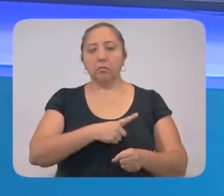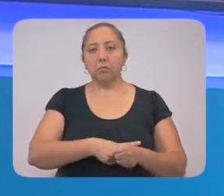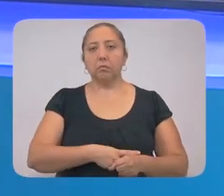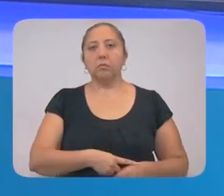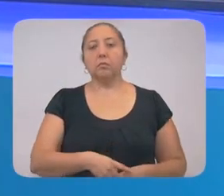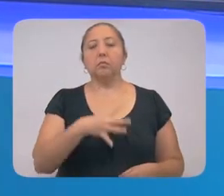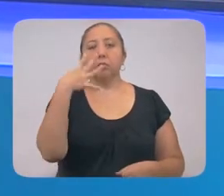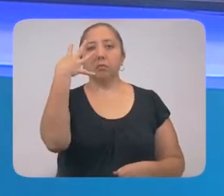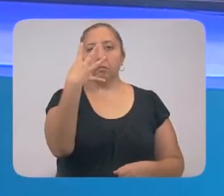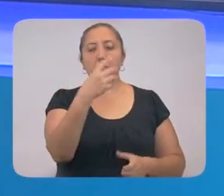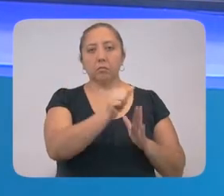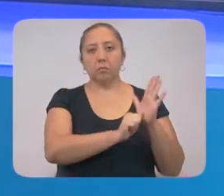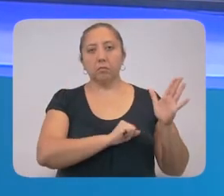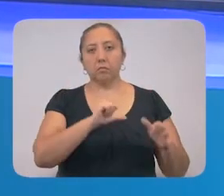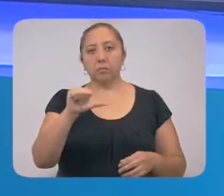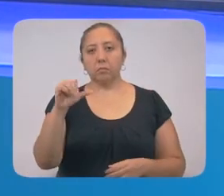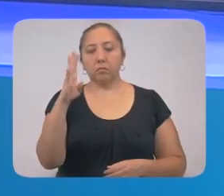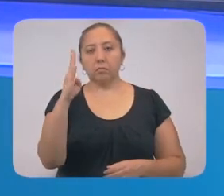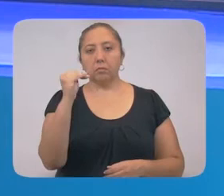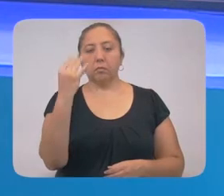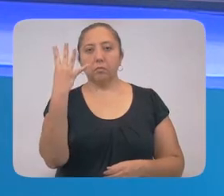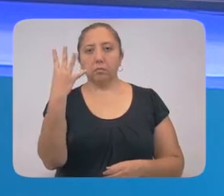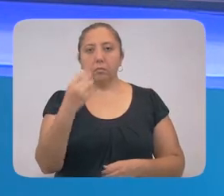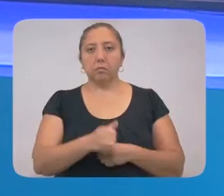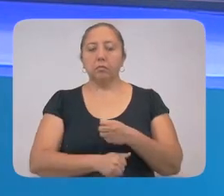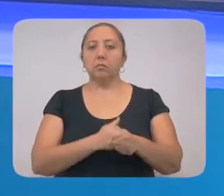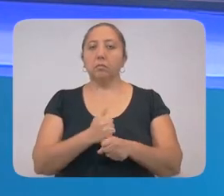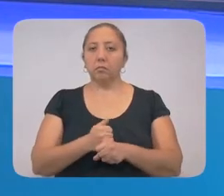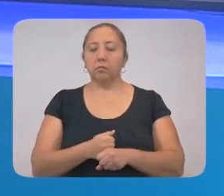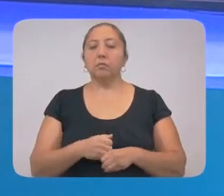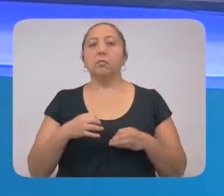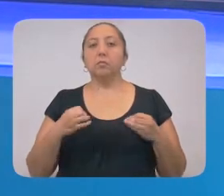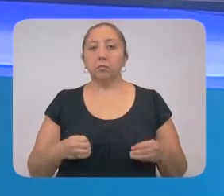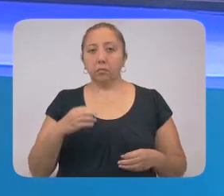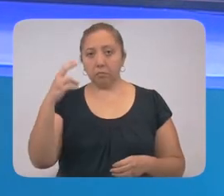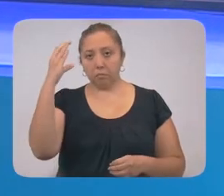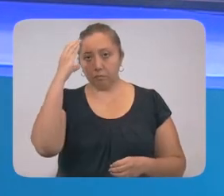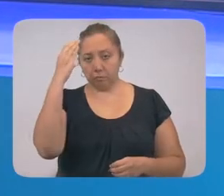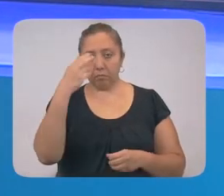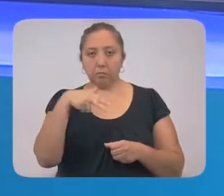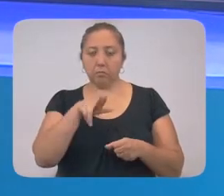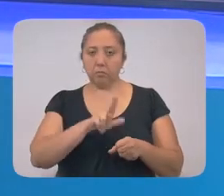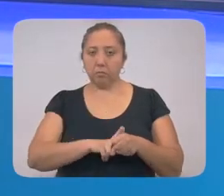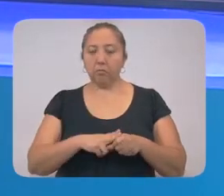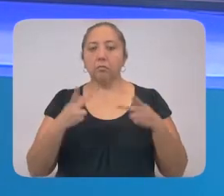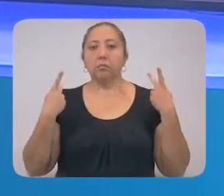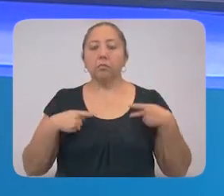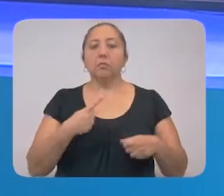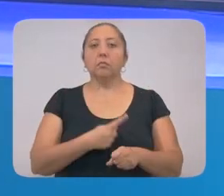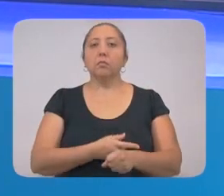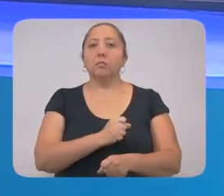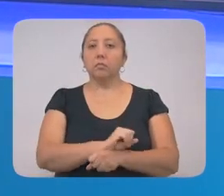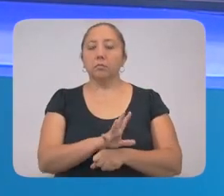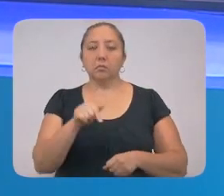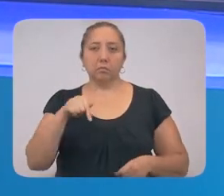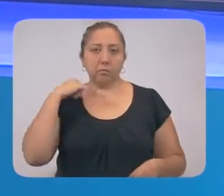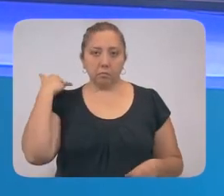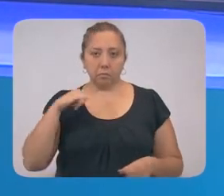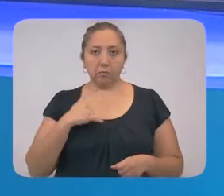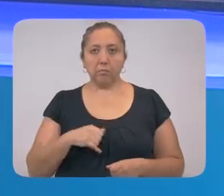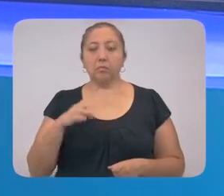ujabilo, tunshan, le macho, kohanobo, tiyan, ichile, kampel, winal, tak, 94, hap, jove, le kamao, jetsan,